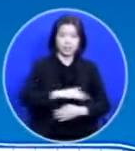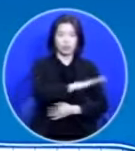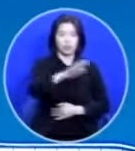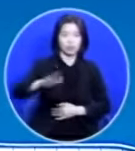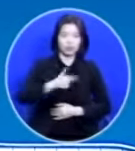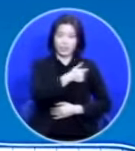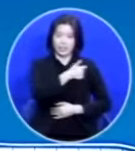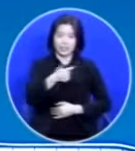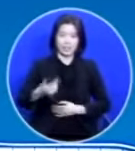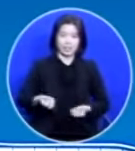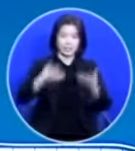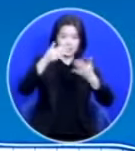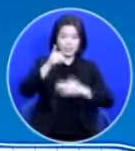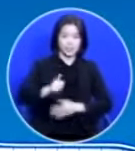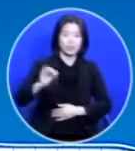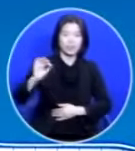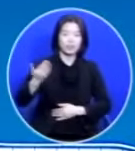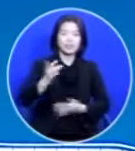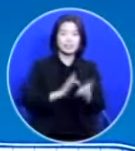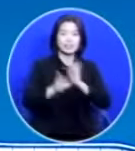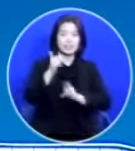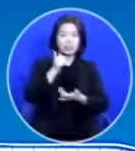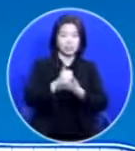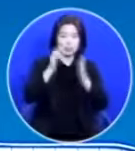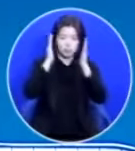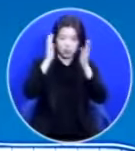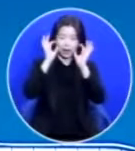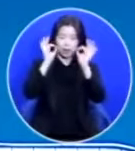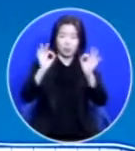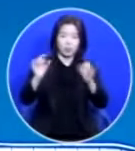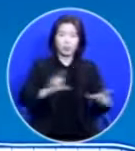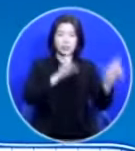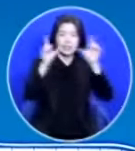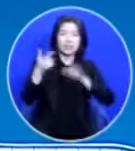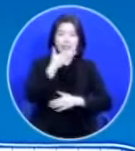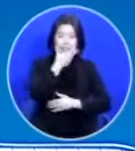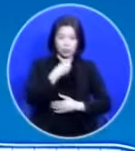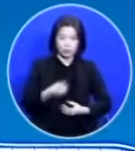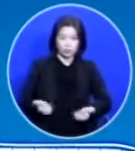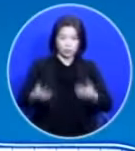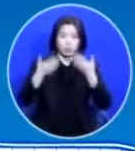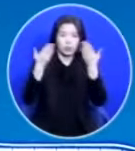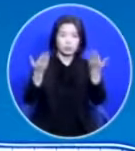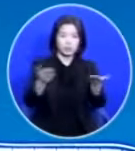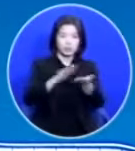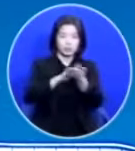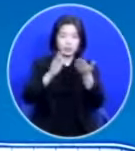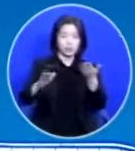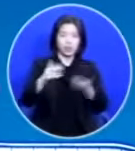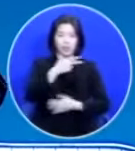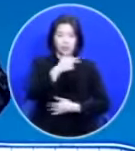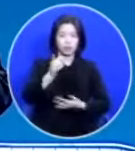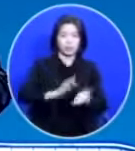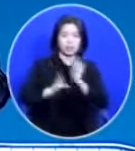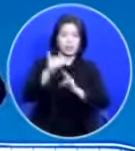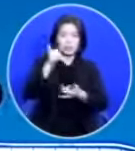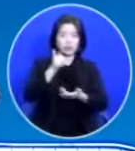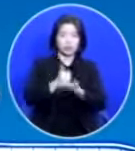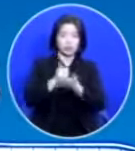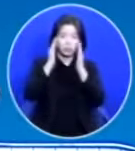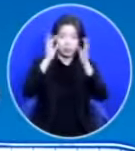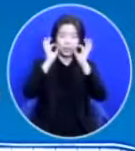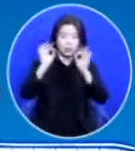되시는 예수님을 바라보시고 사시기를 축복합니다 주 예수님을 바라보고 사는 것이 더